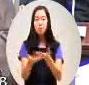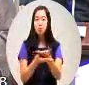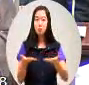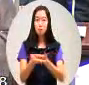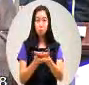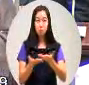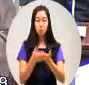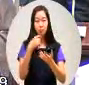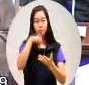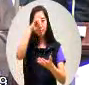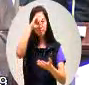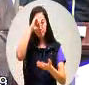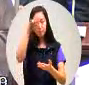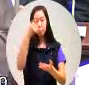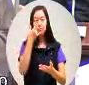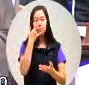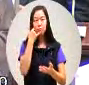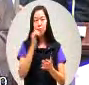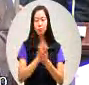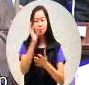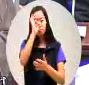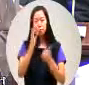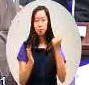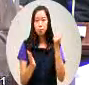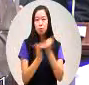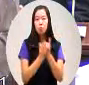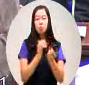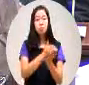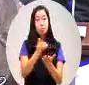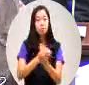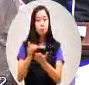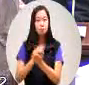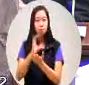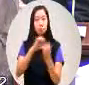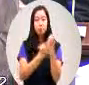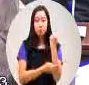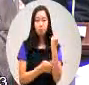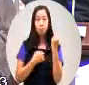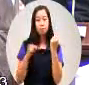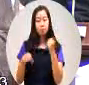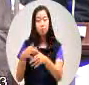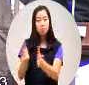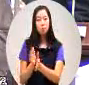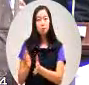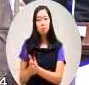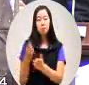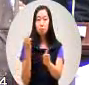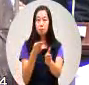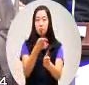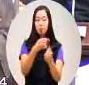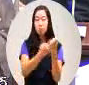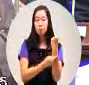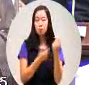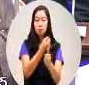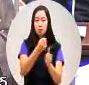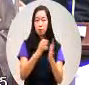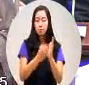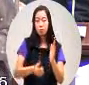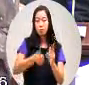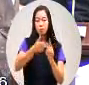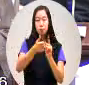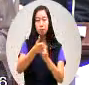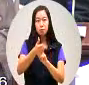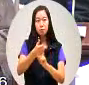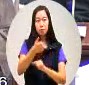希望能够寻求有解套的方式那这个部分就请法制局我们喜明春徐局长